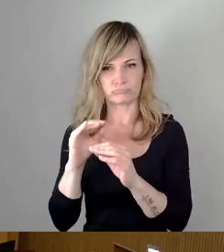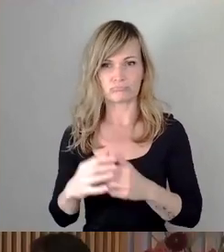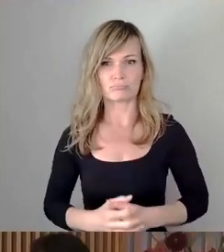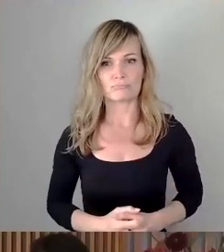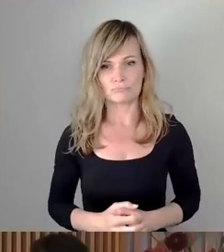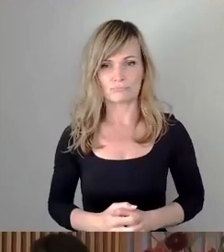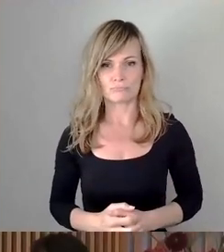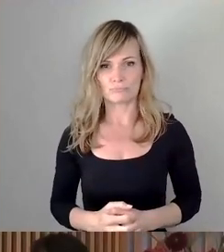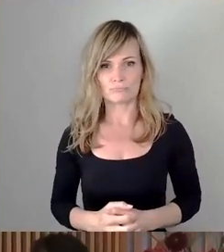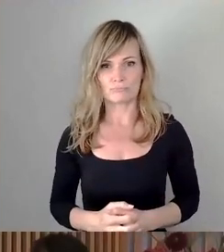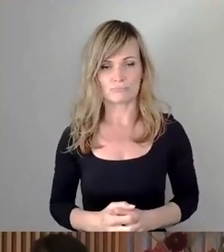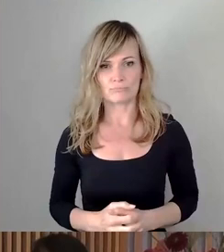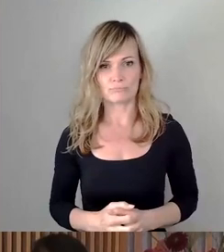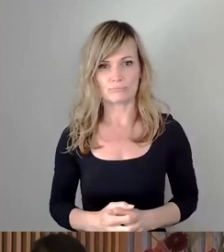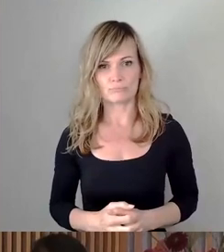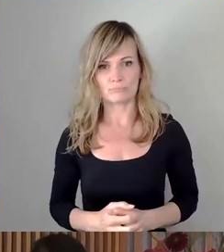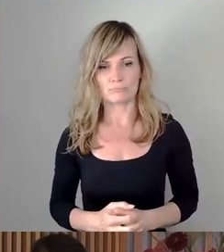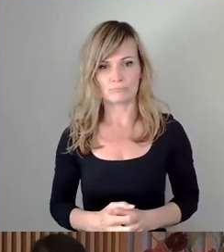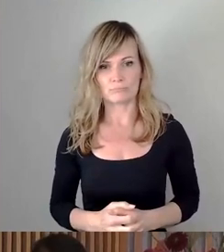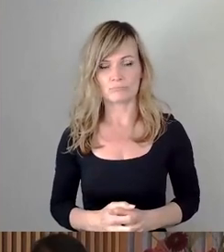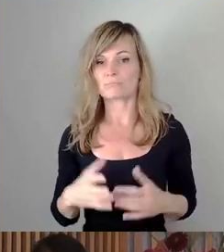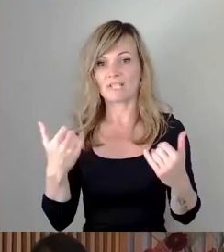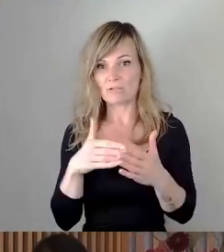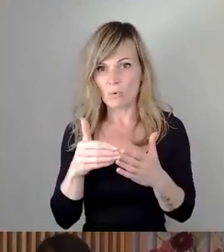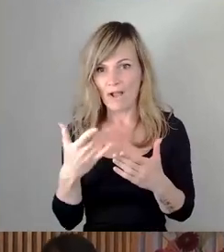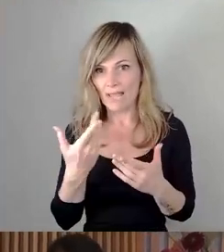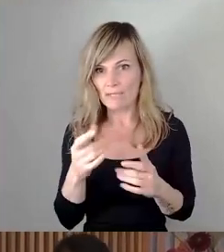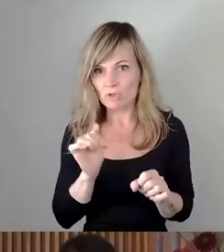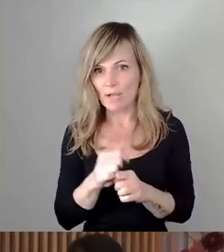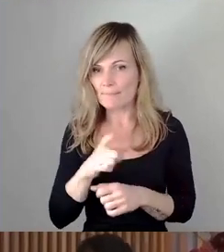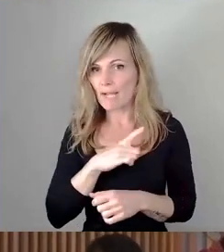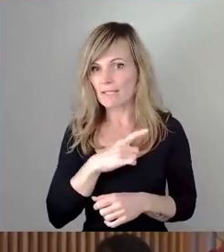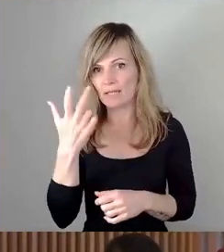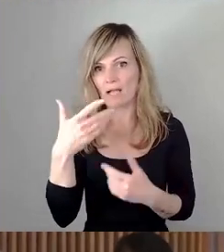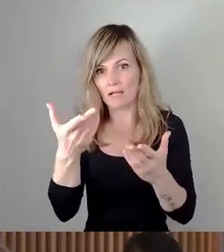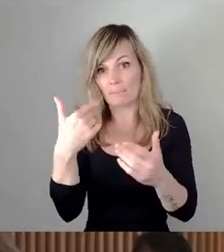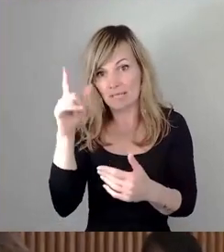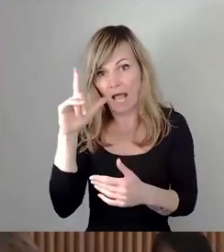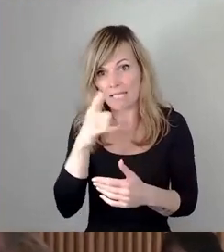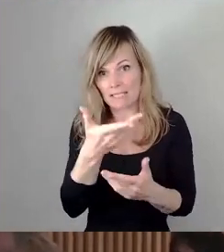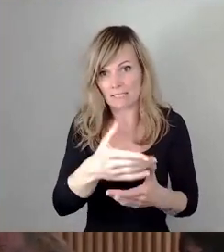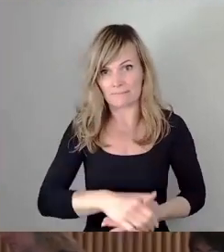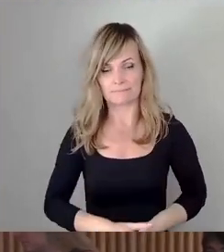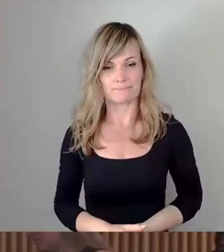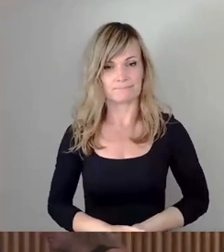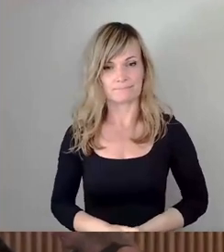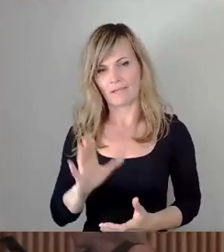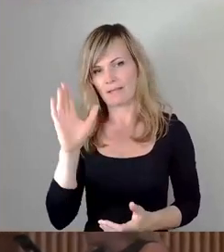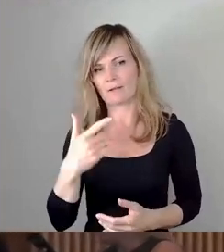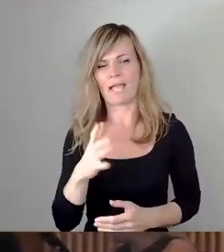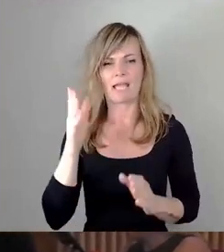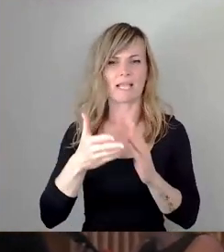Wir können jetzt auch so weitermachen, es war sonst üblich, Dana Frohwieser, aber bitte, Herr Lichti. Ja, na, hört auf.